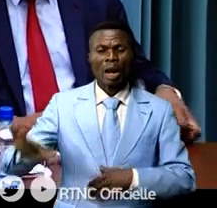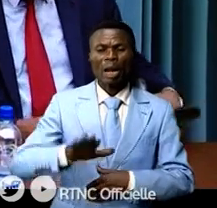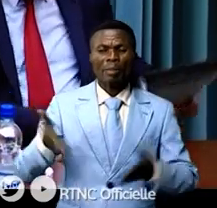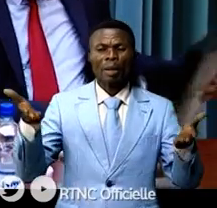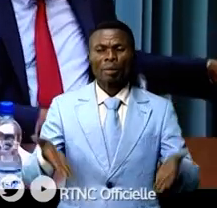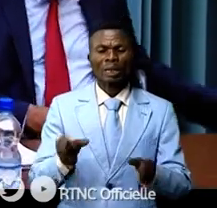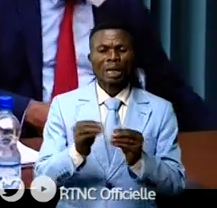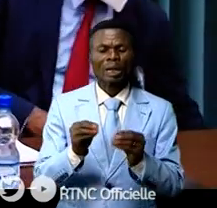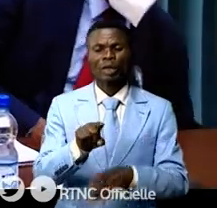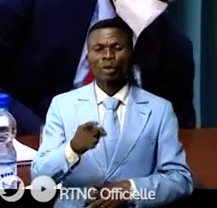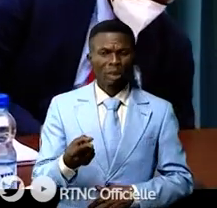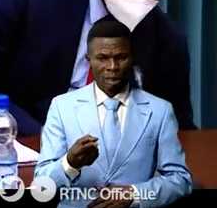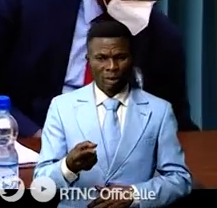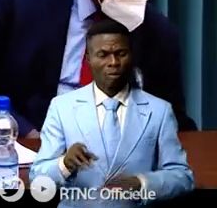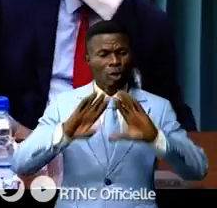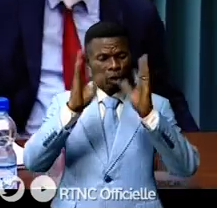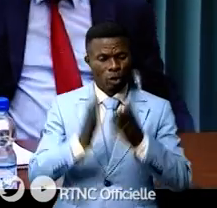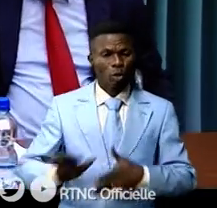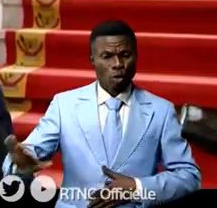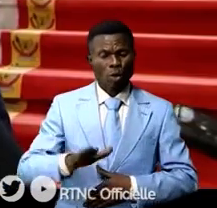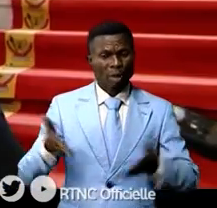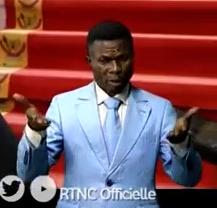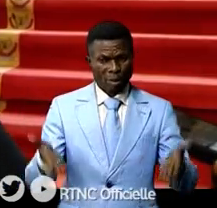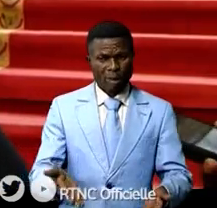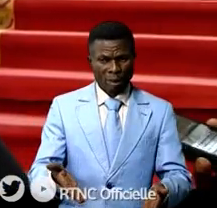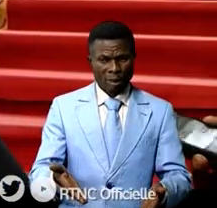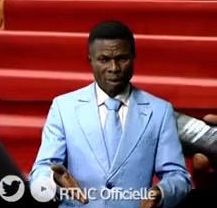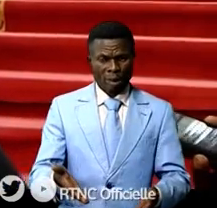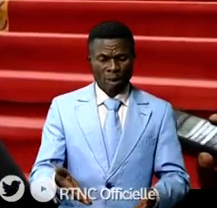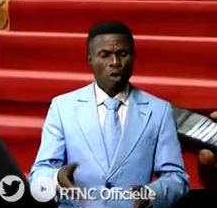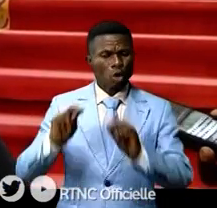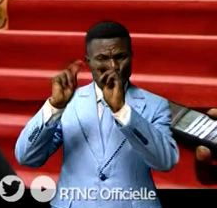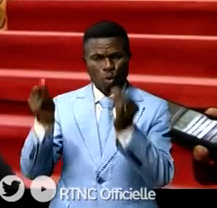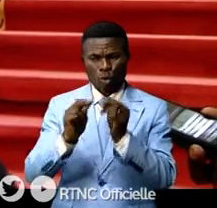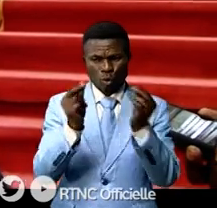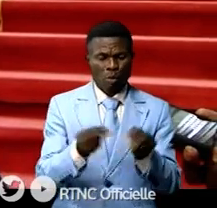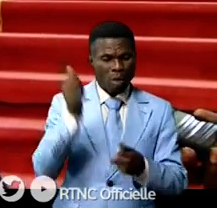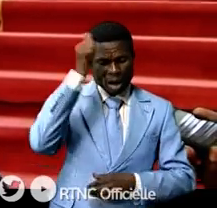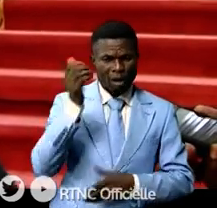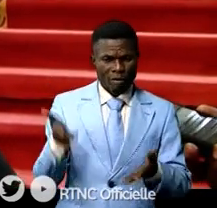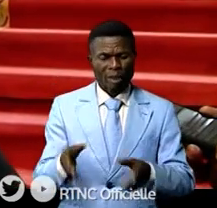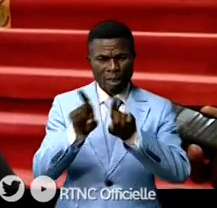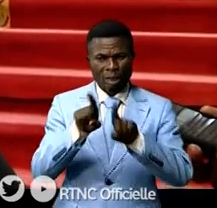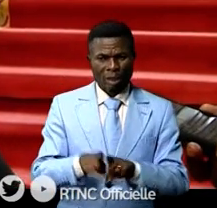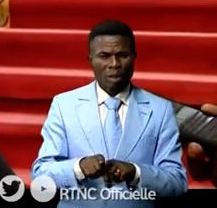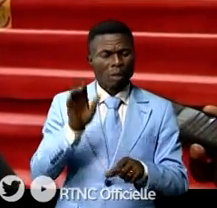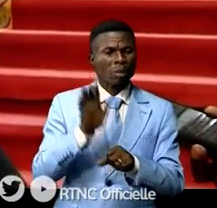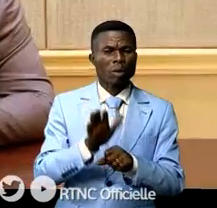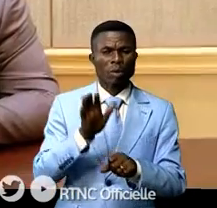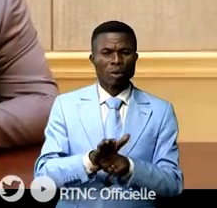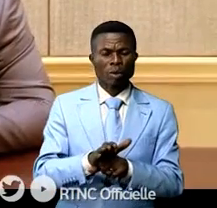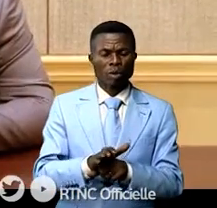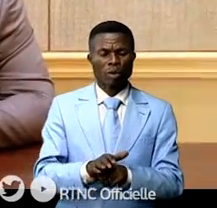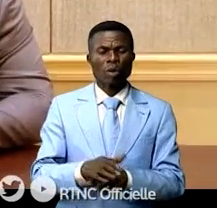Tous les pays étaient représentés, y compris par zone géographique également. Mais en même temps, y eu beaucoup de